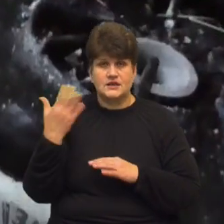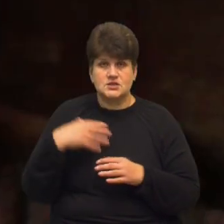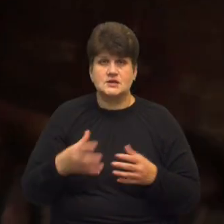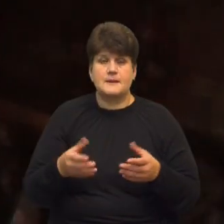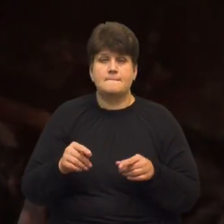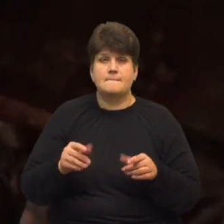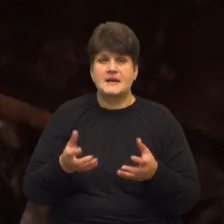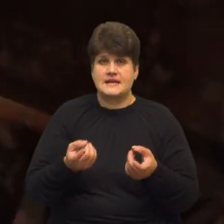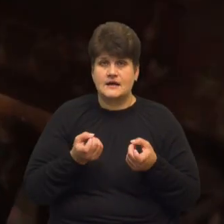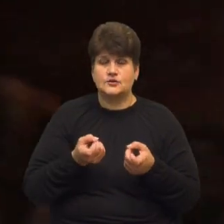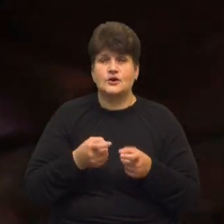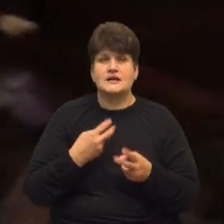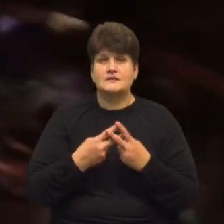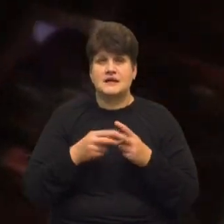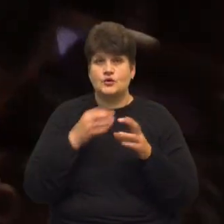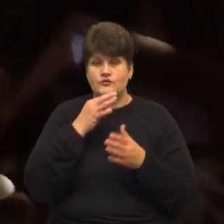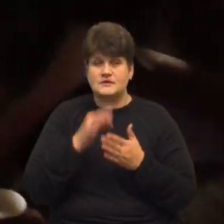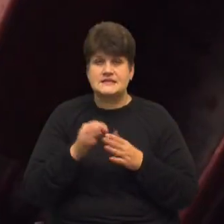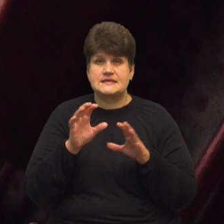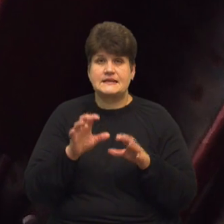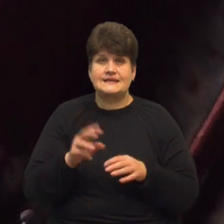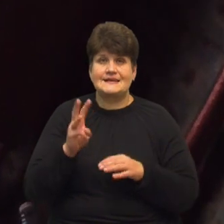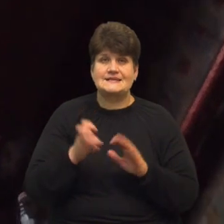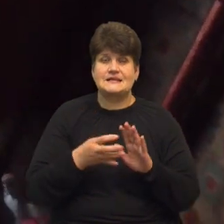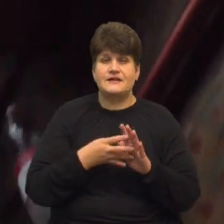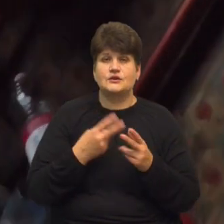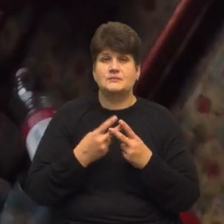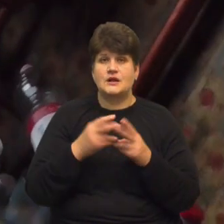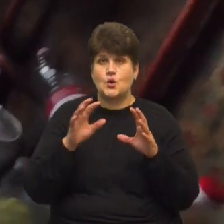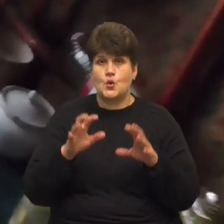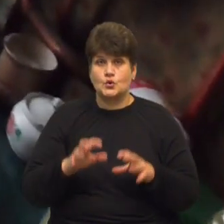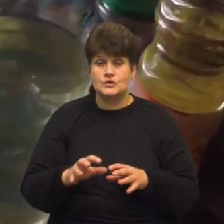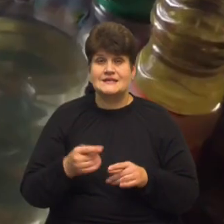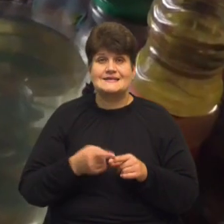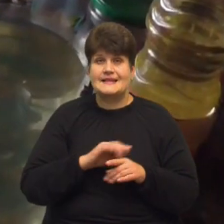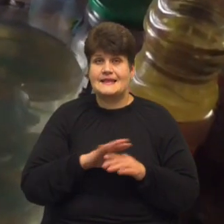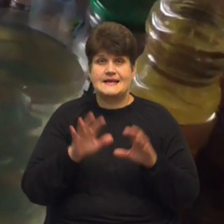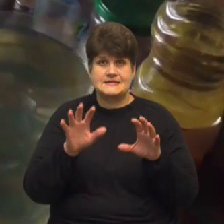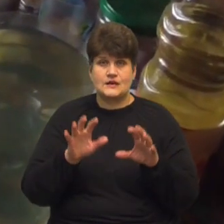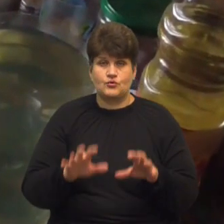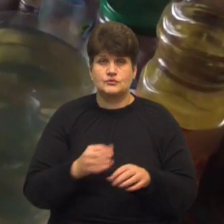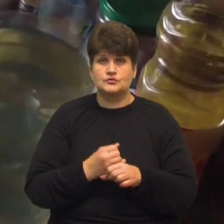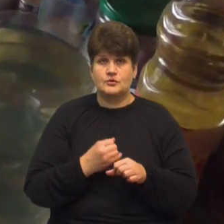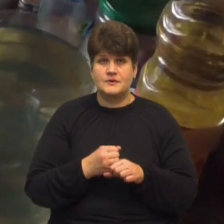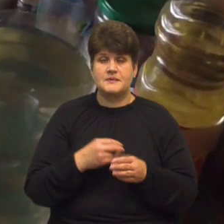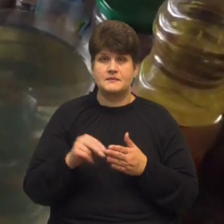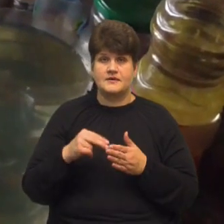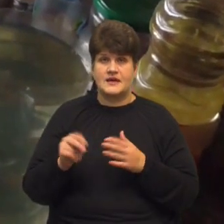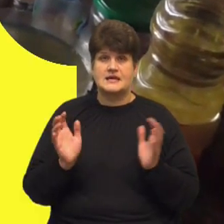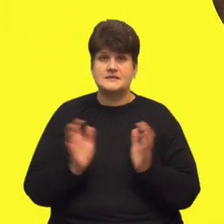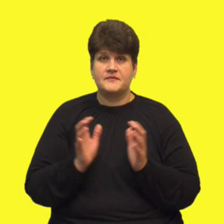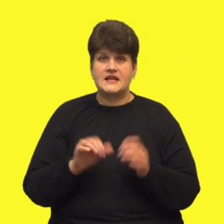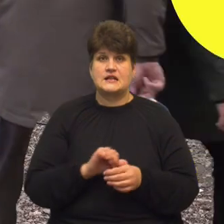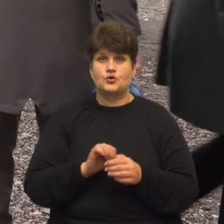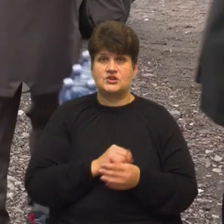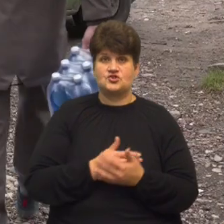відповідальності за статтею 309 Кримінального кодексу. Це незаконне виготовлення, придбання, зберігання наркотичних речовин.